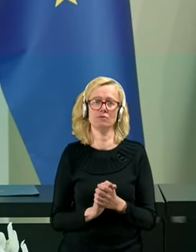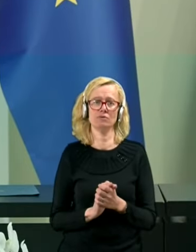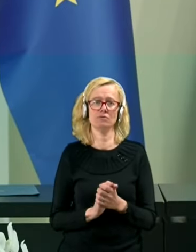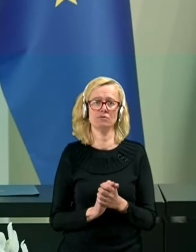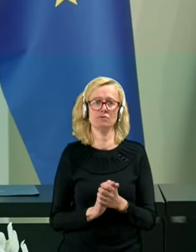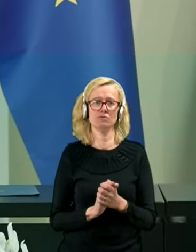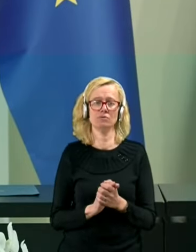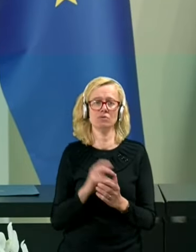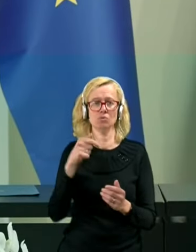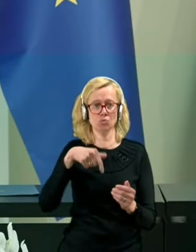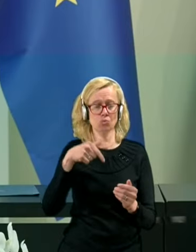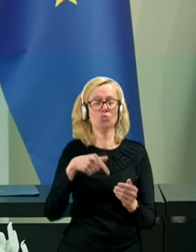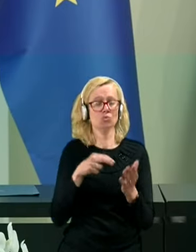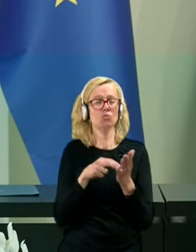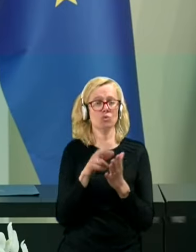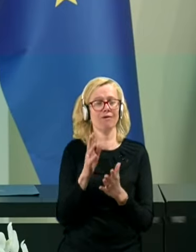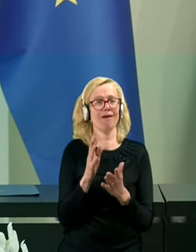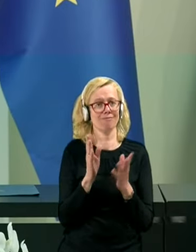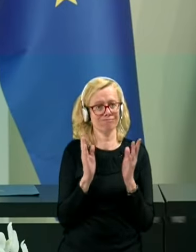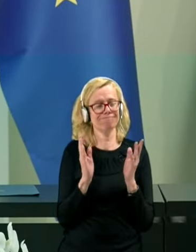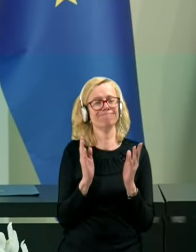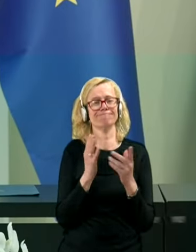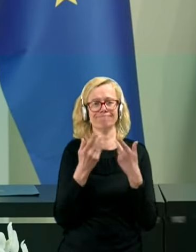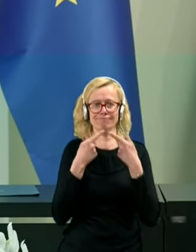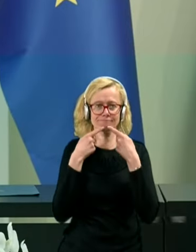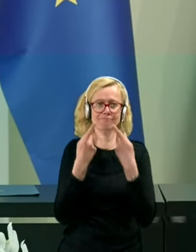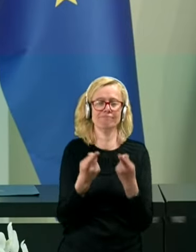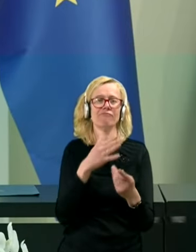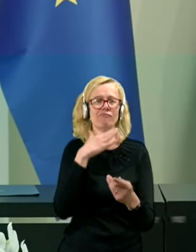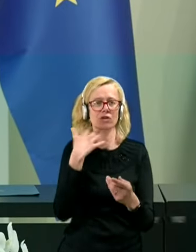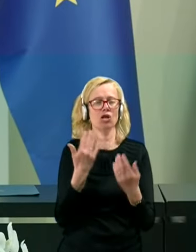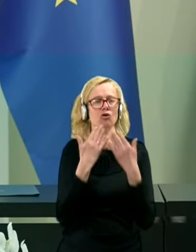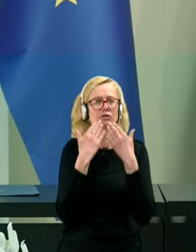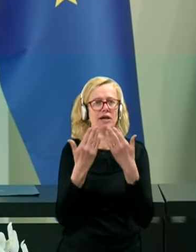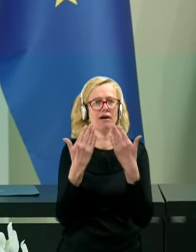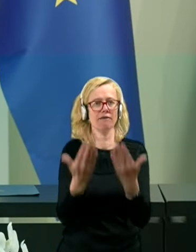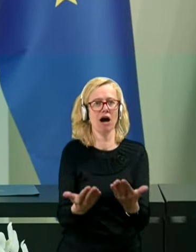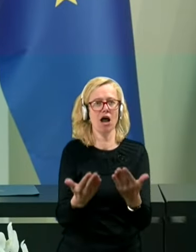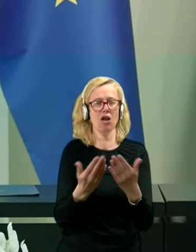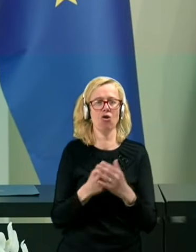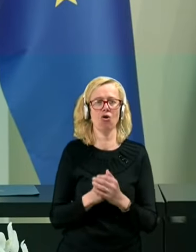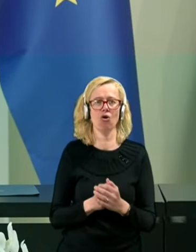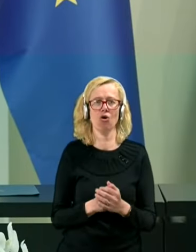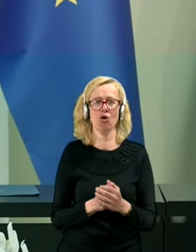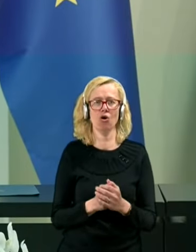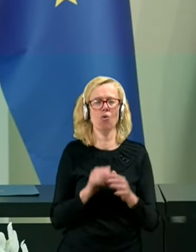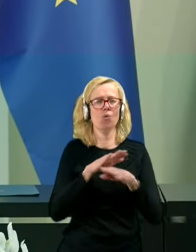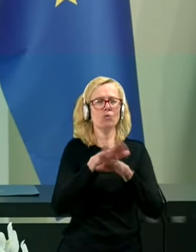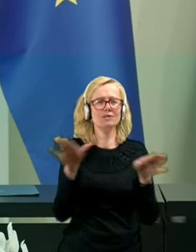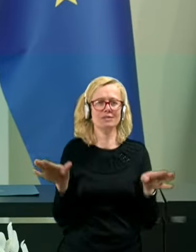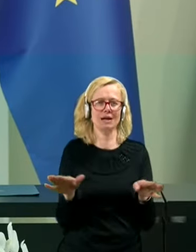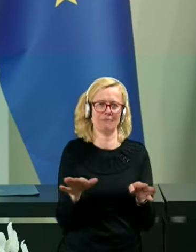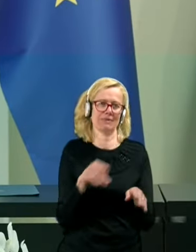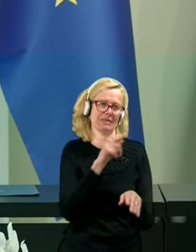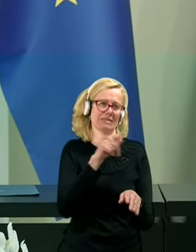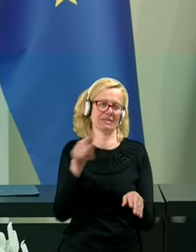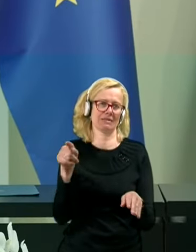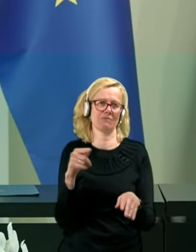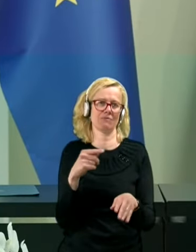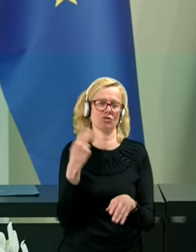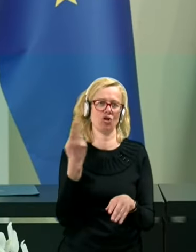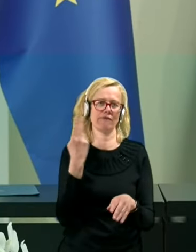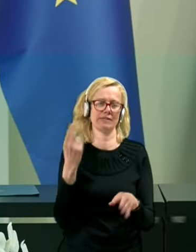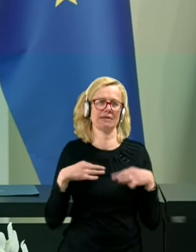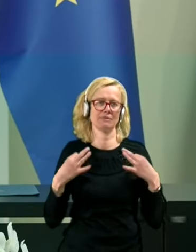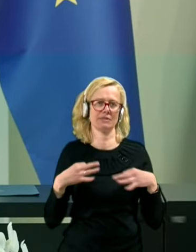In tukaj gre izreč veliko zahvalo vsem tistim, ki so v slovenskem zdravstvu